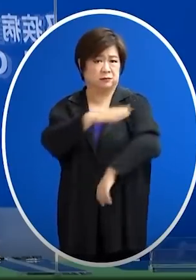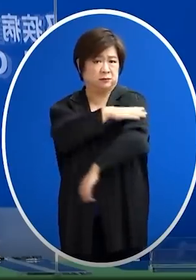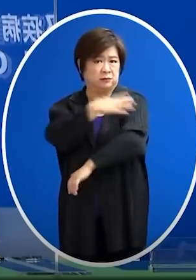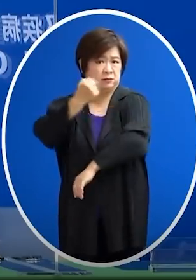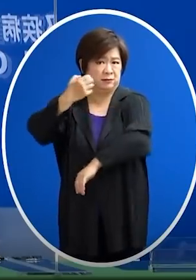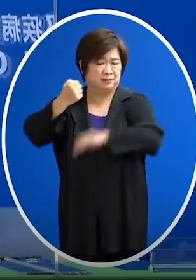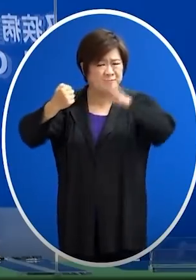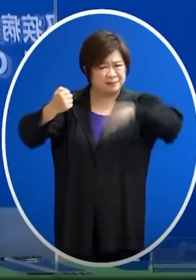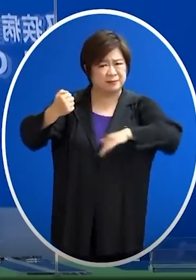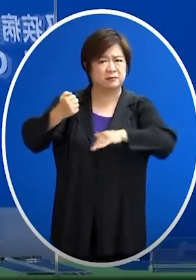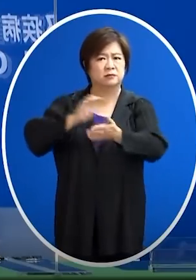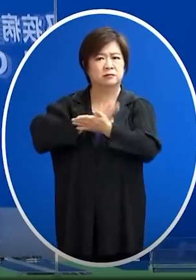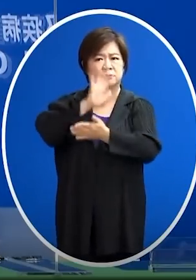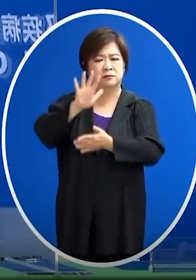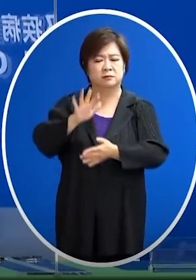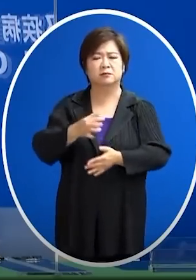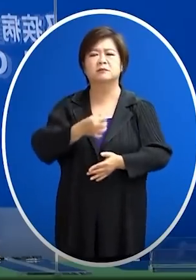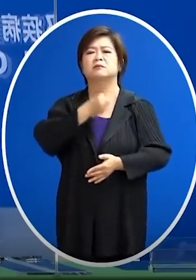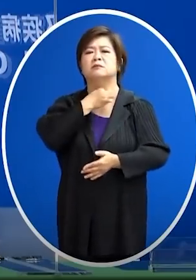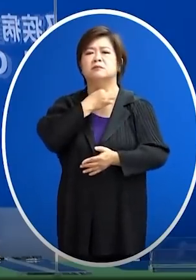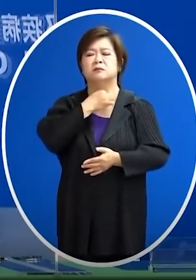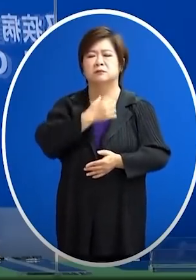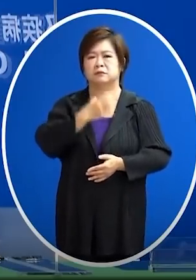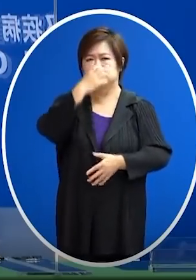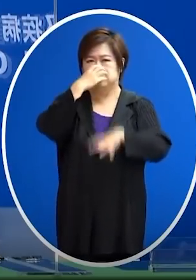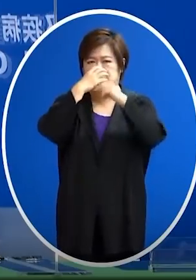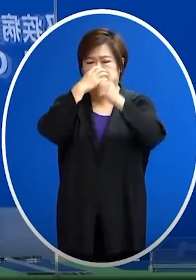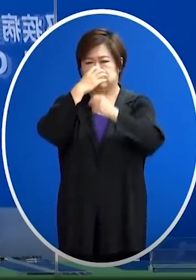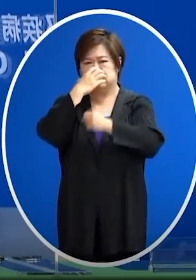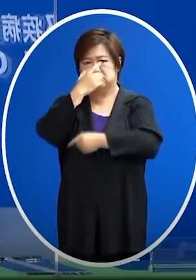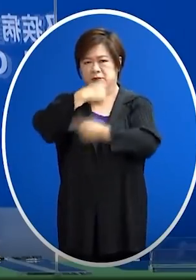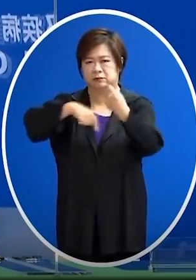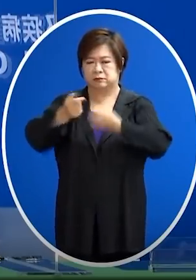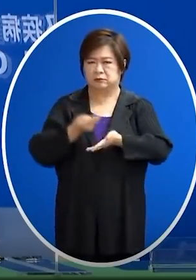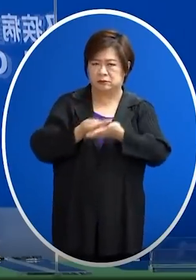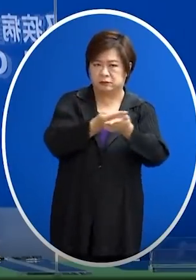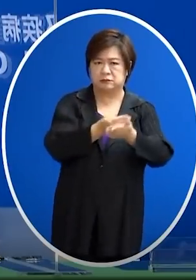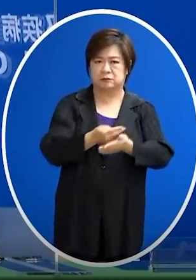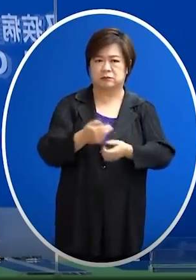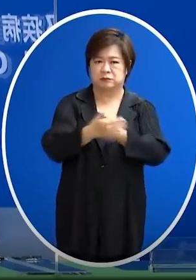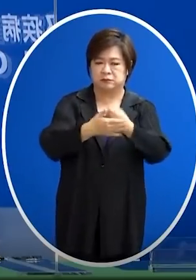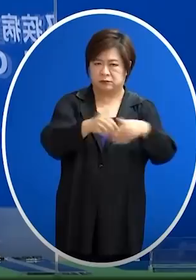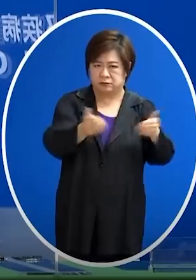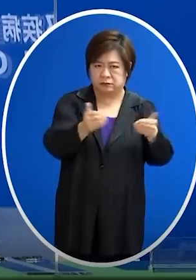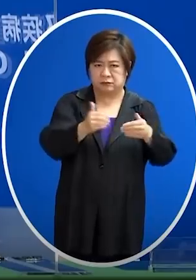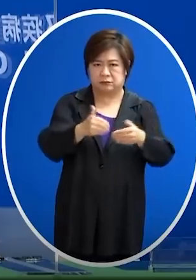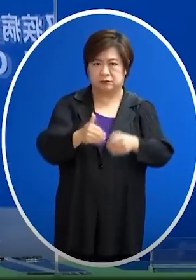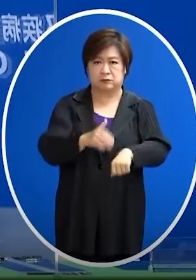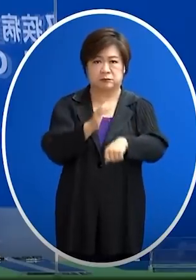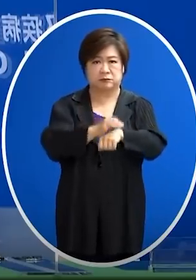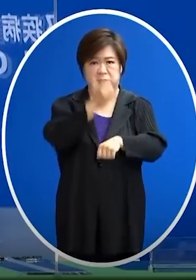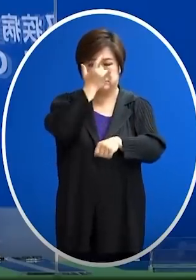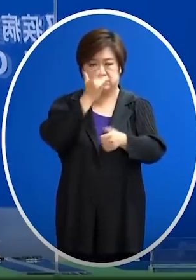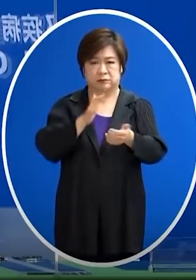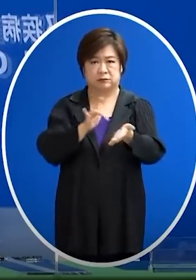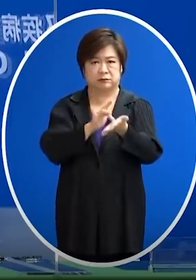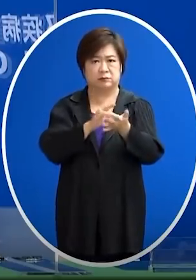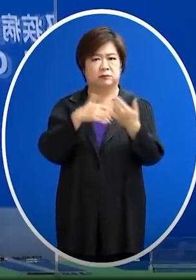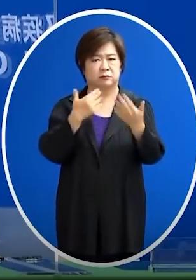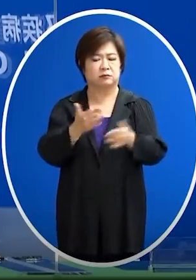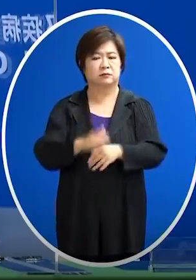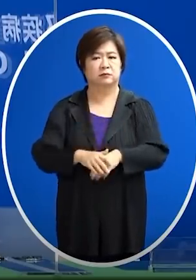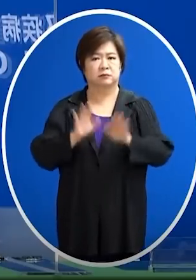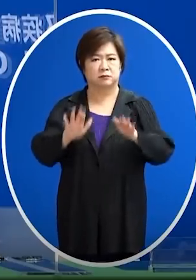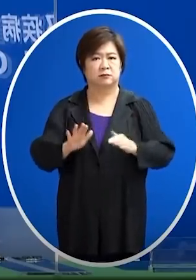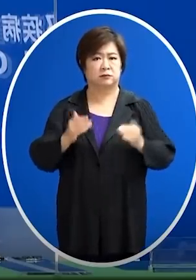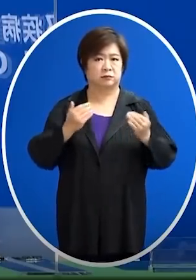插管使用呼吸器 也轉送到家戶病房去繼續治療 又使用瑞德西韋那目前是有這個新冠肺